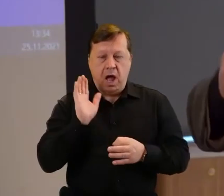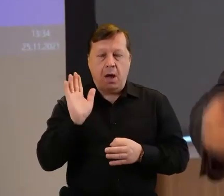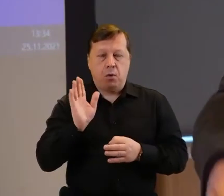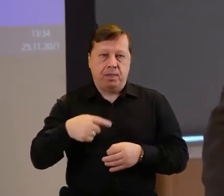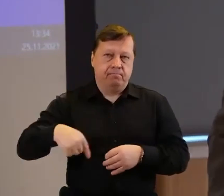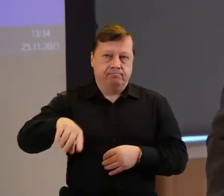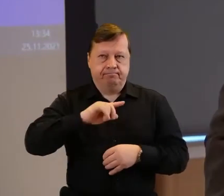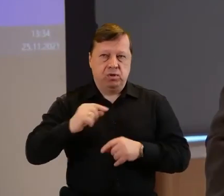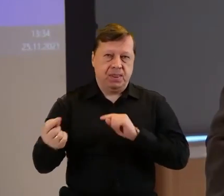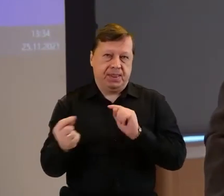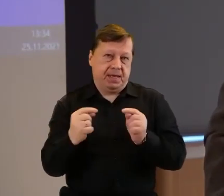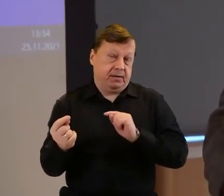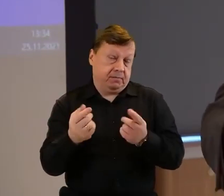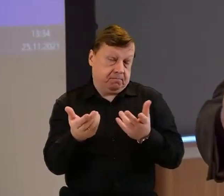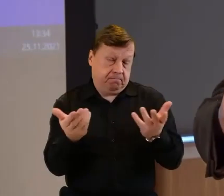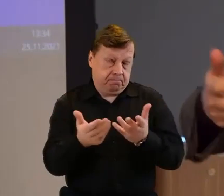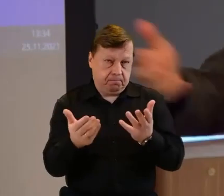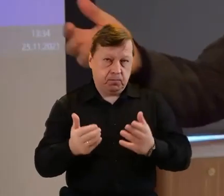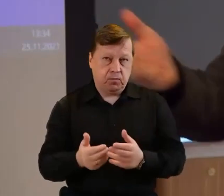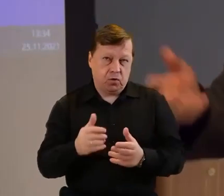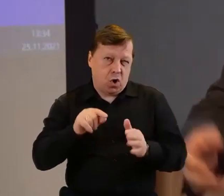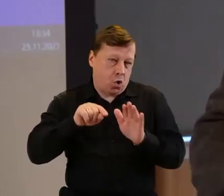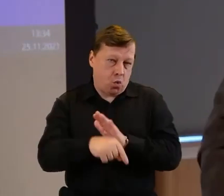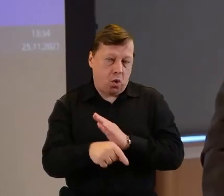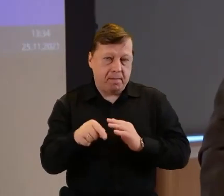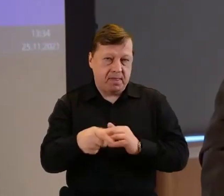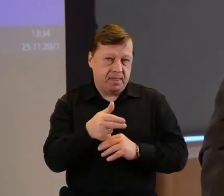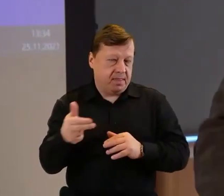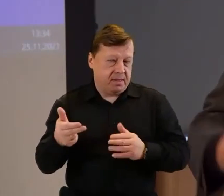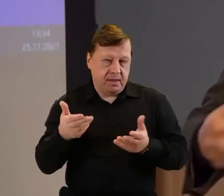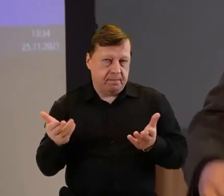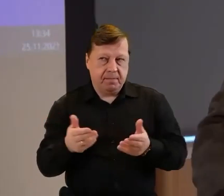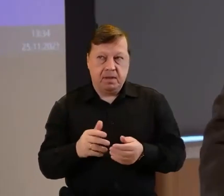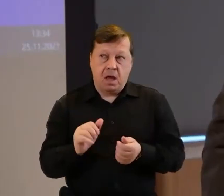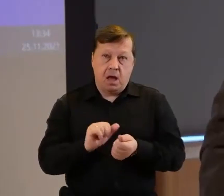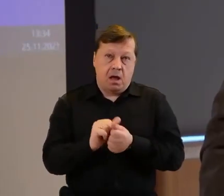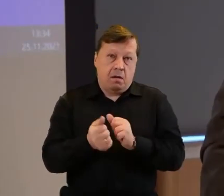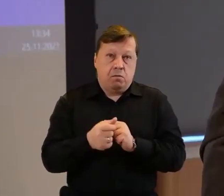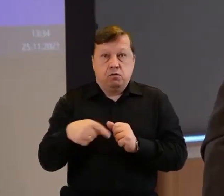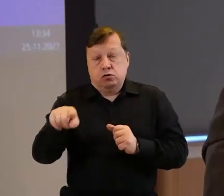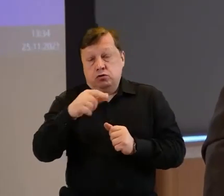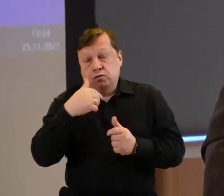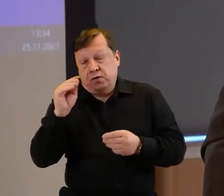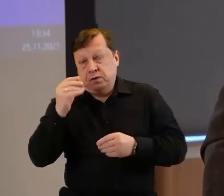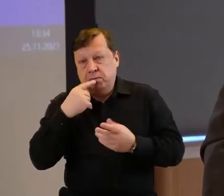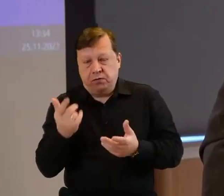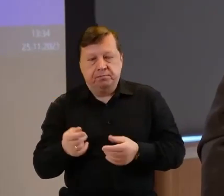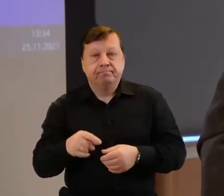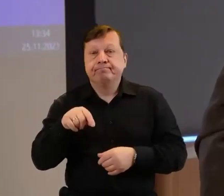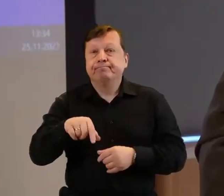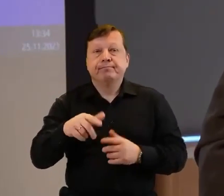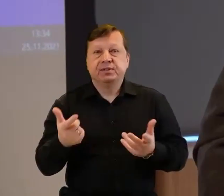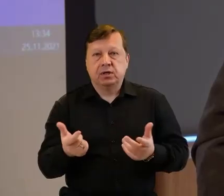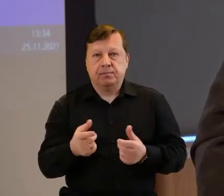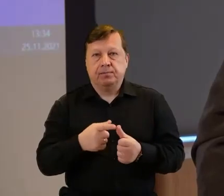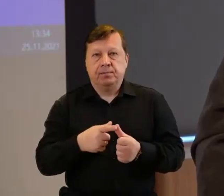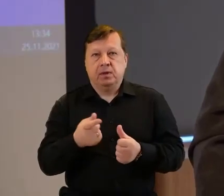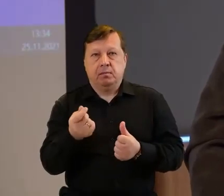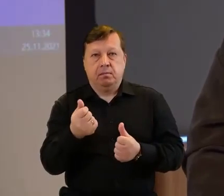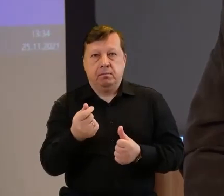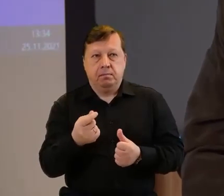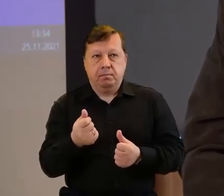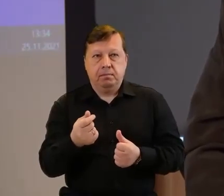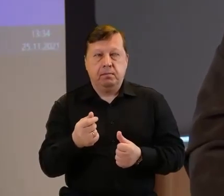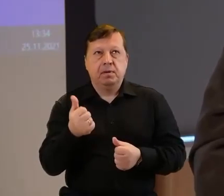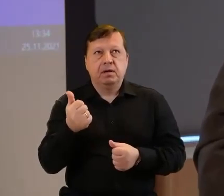dyskusji będziecie chcieli wejść głębiej, czy paneliści powiedzieć coś więcej. Po pierwsze to pieniądze, nie